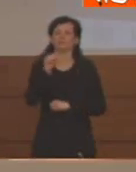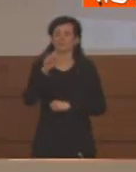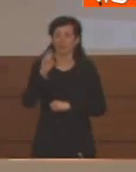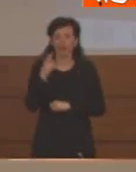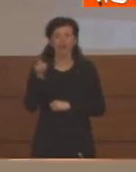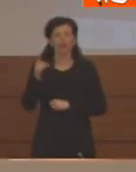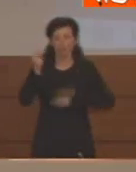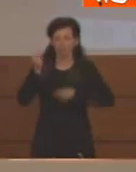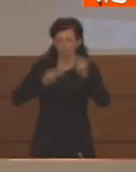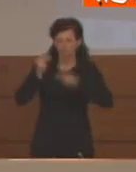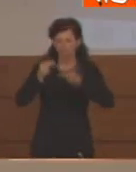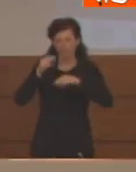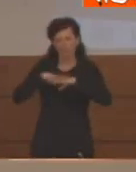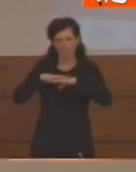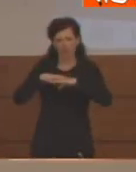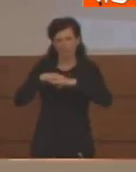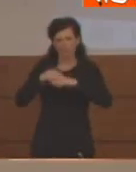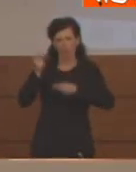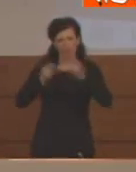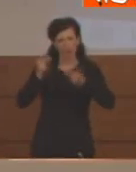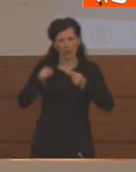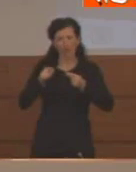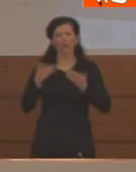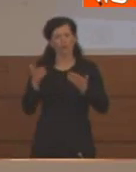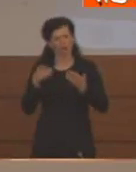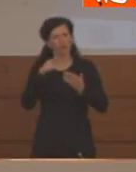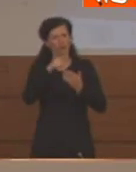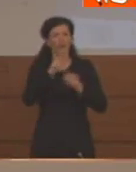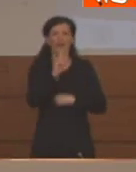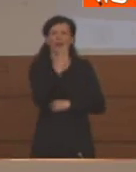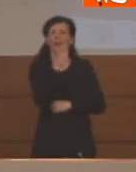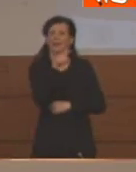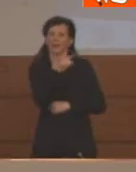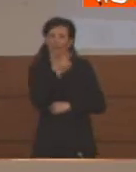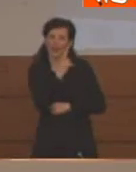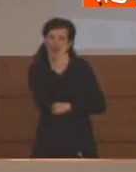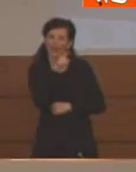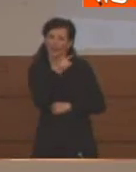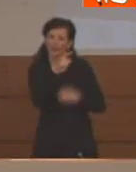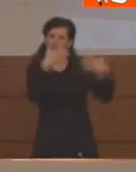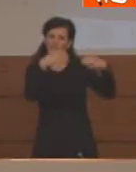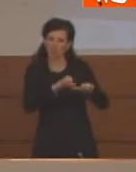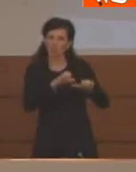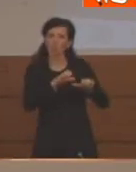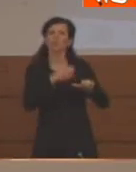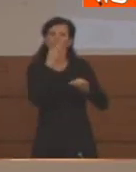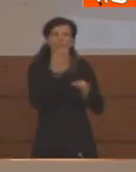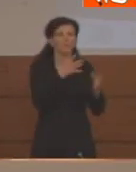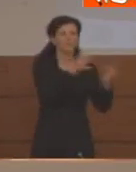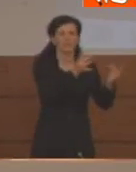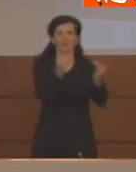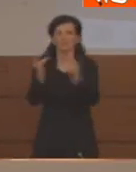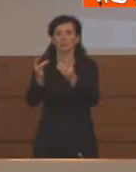modelli matematici che hanno predetto una diminuzione di quel parametro R, che vuol dire la trasmissione stava diminuendo